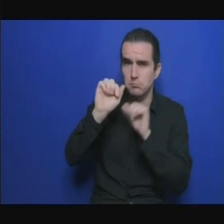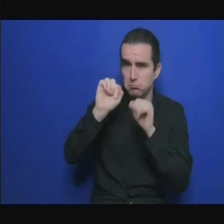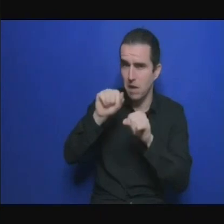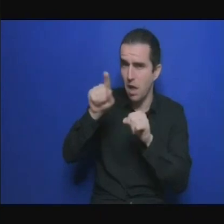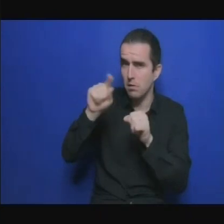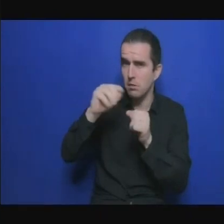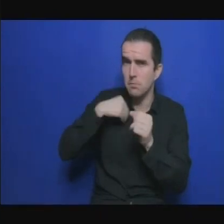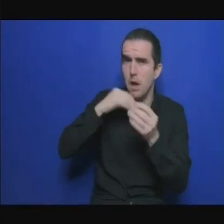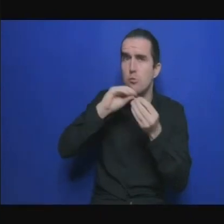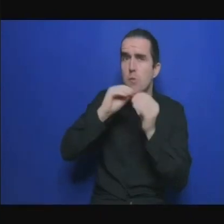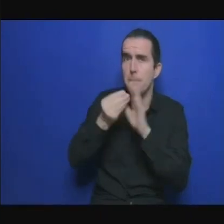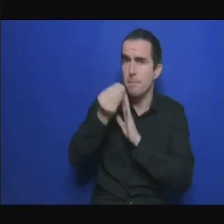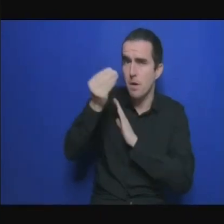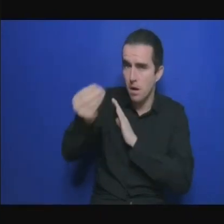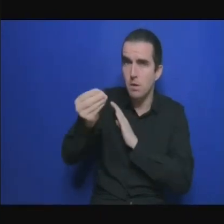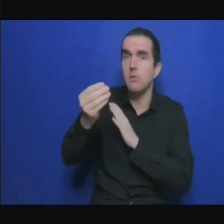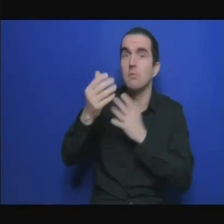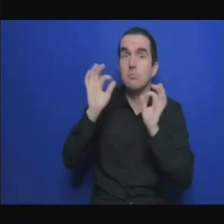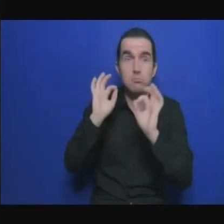merci beaucoup Cody